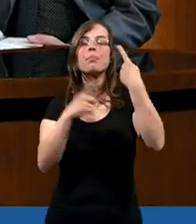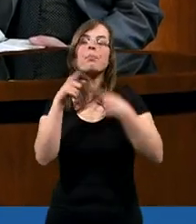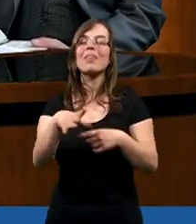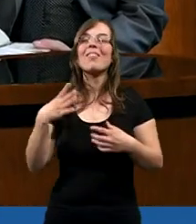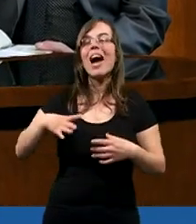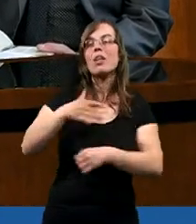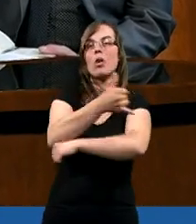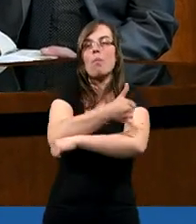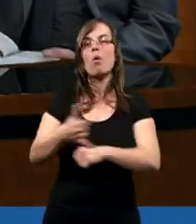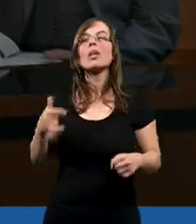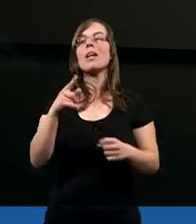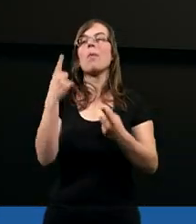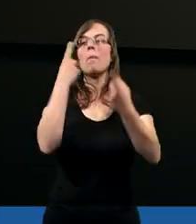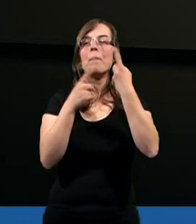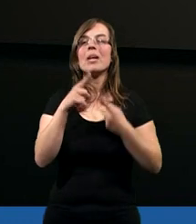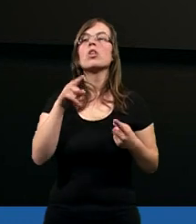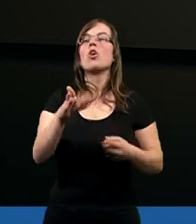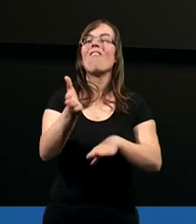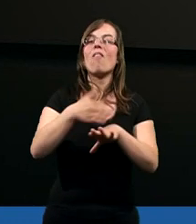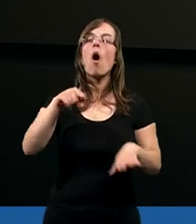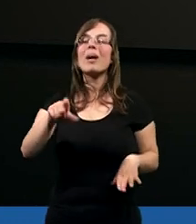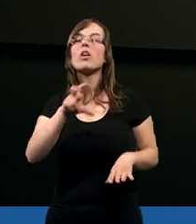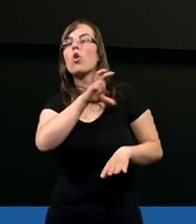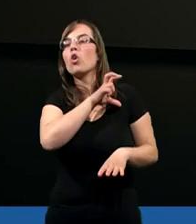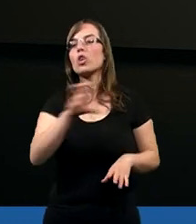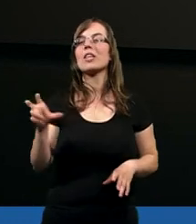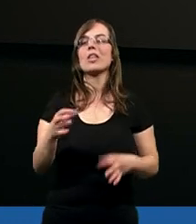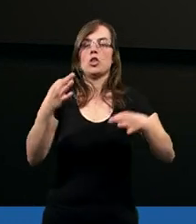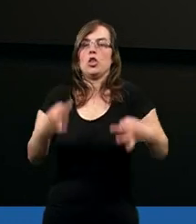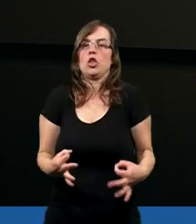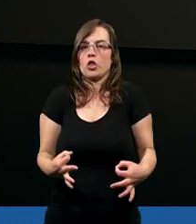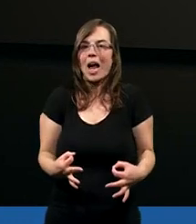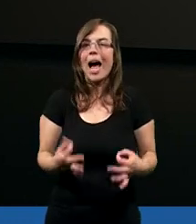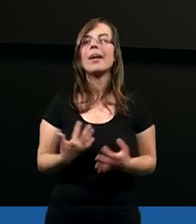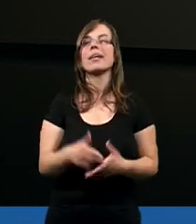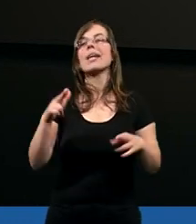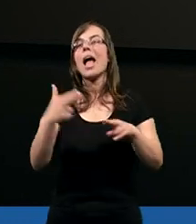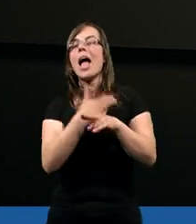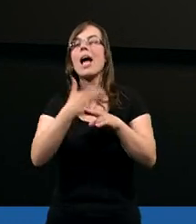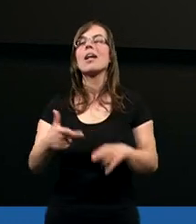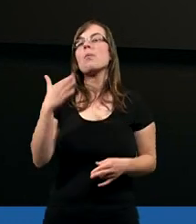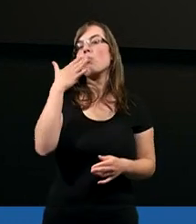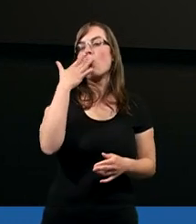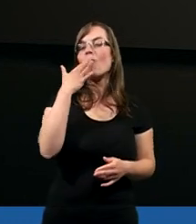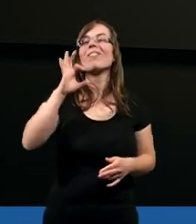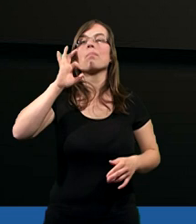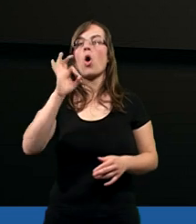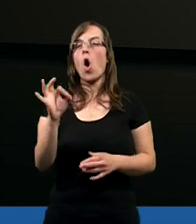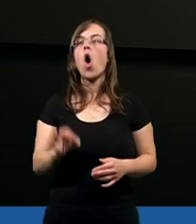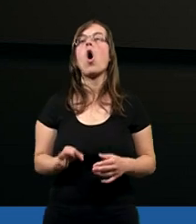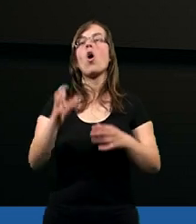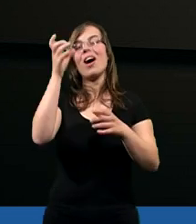podkreślić chcę bardzo mocno wobec tego, czy dzisiaj, kiedy mówimy